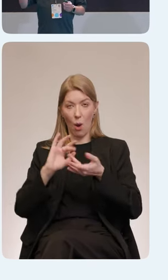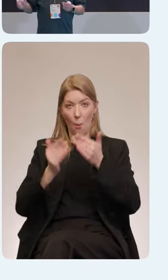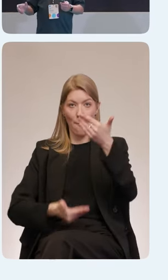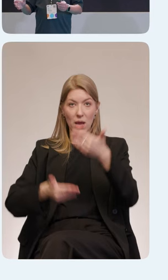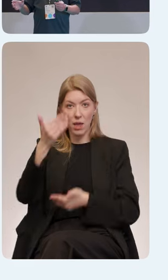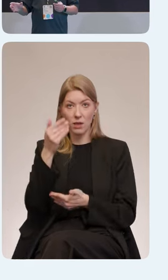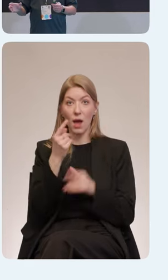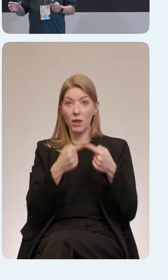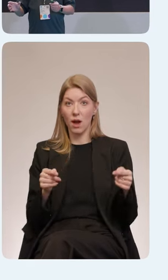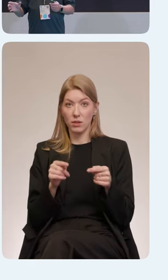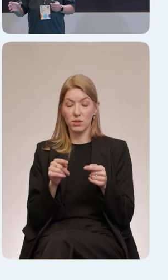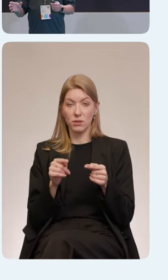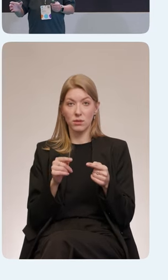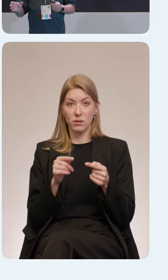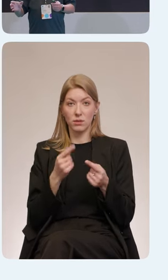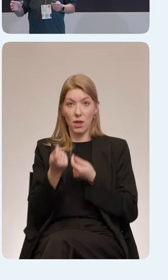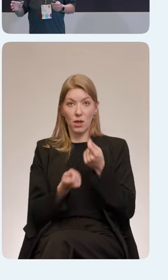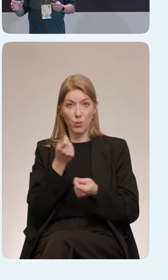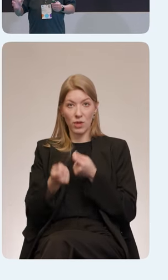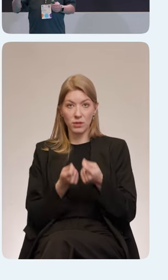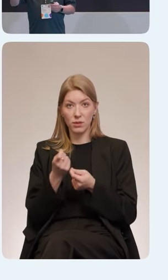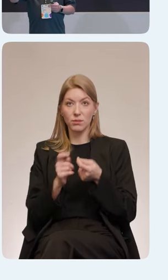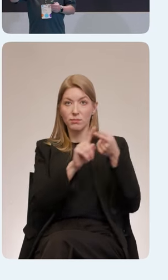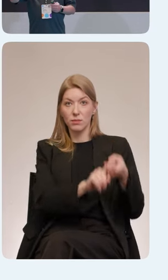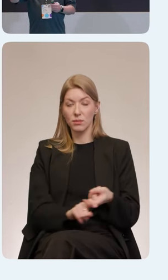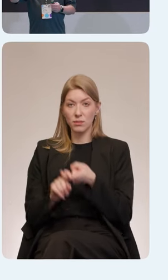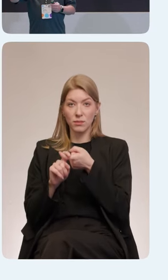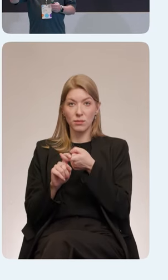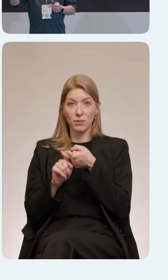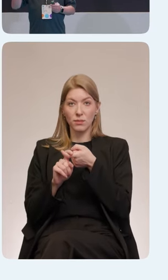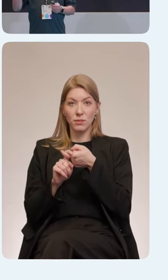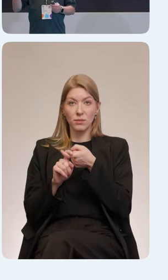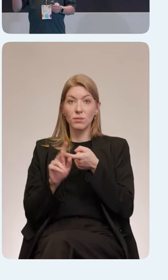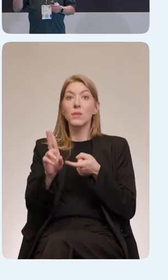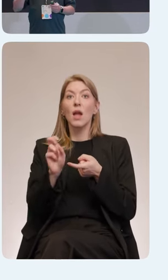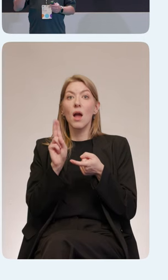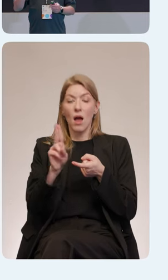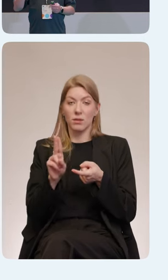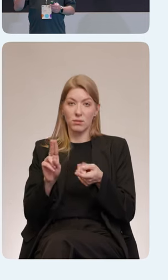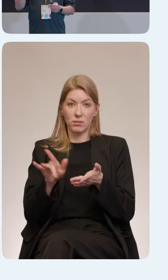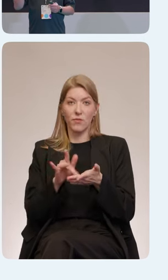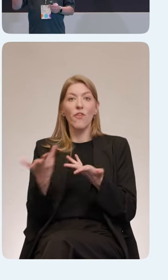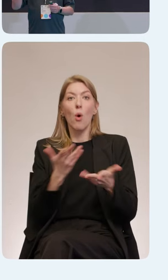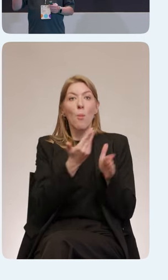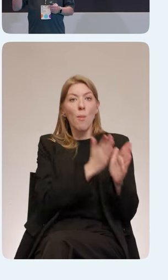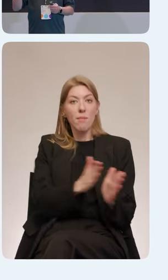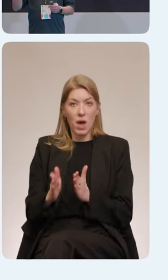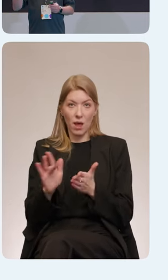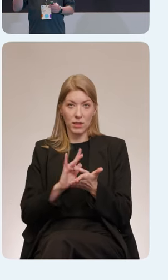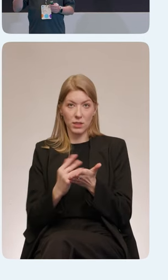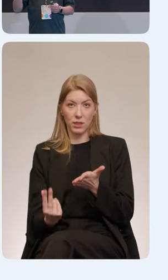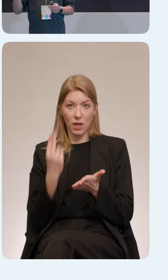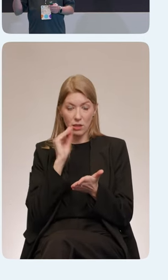появляется вот эта вот лента, как скринридер будет, в какой последовательности скринридер будет